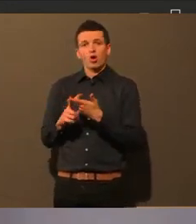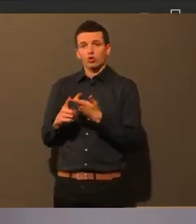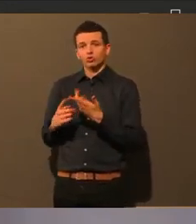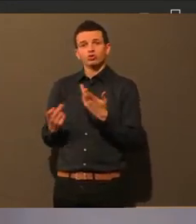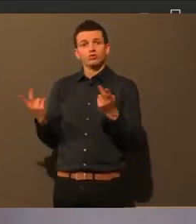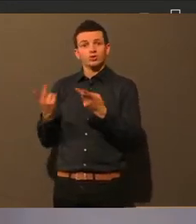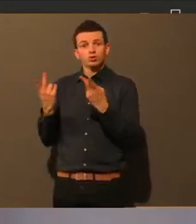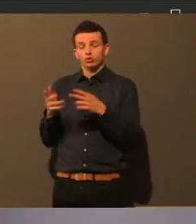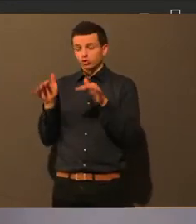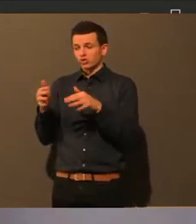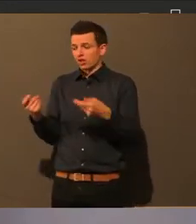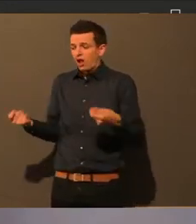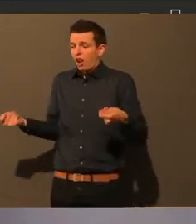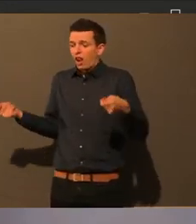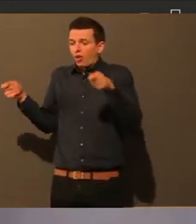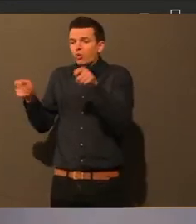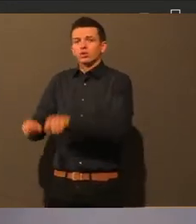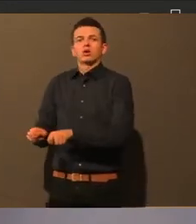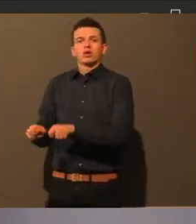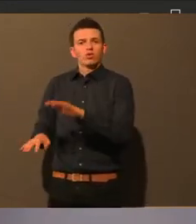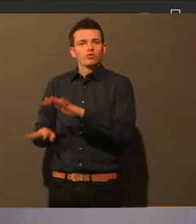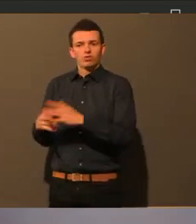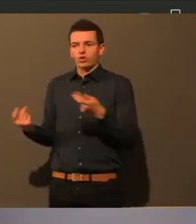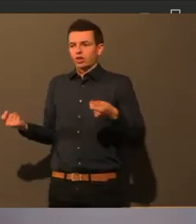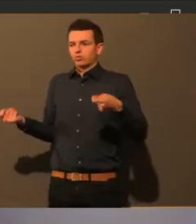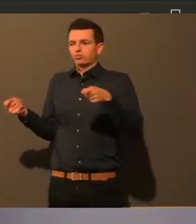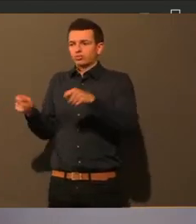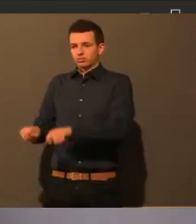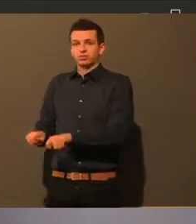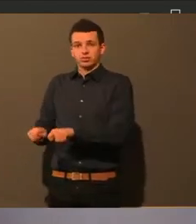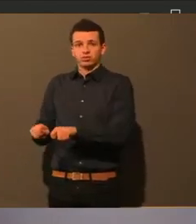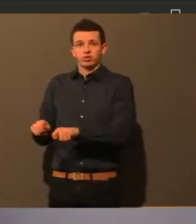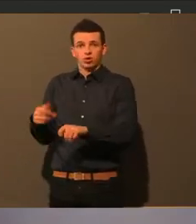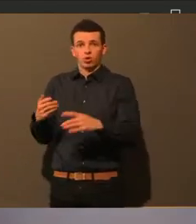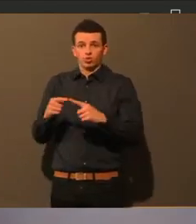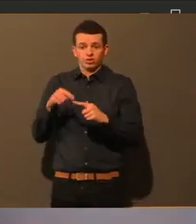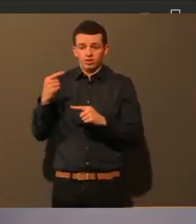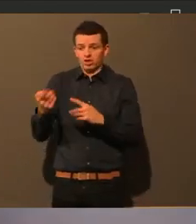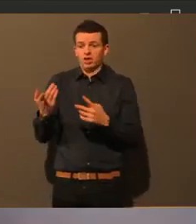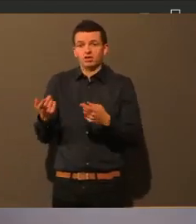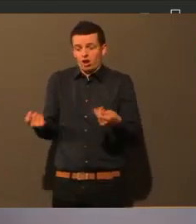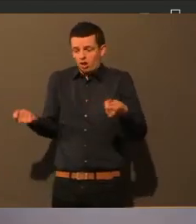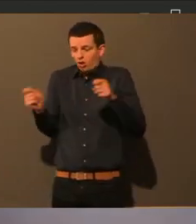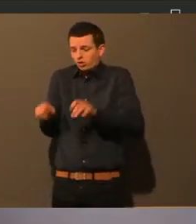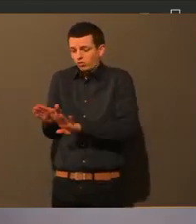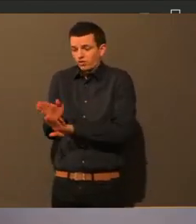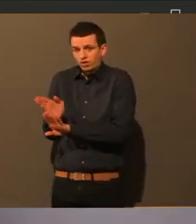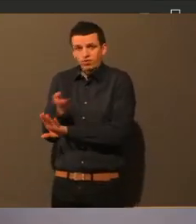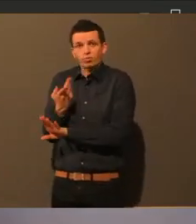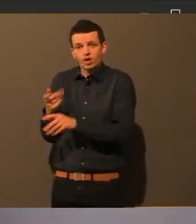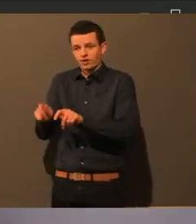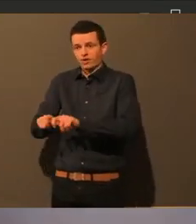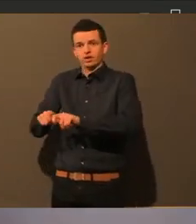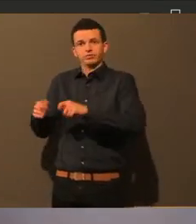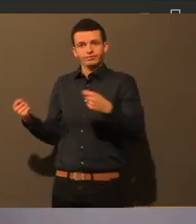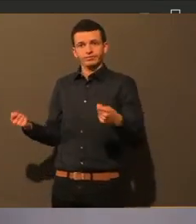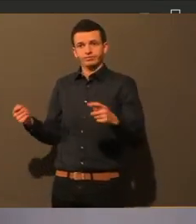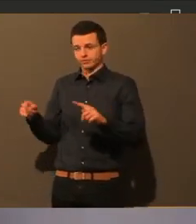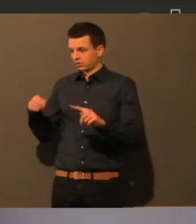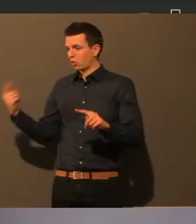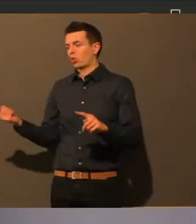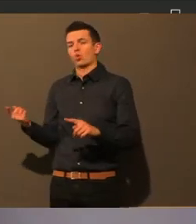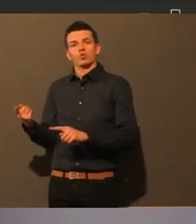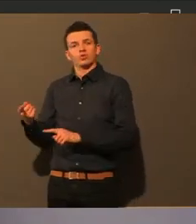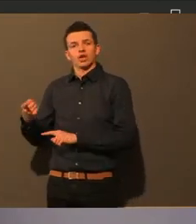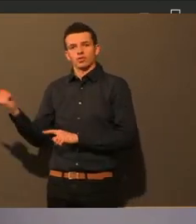als Test, wie sieht das aus nach dem Lockdown, dann hat es wirklich was gebracht, dass alle eine Maske getragen haben im öffentlichen Raum und so weiter.